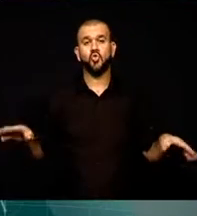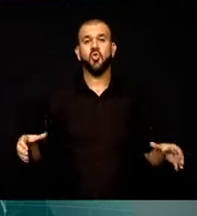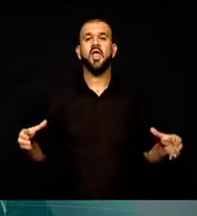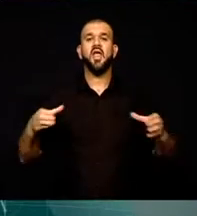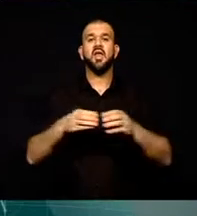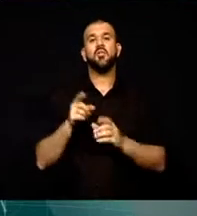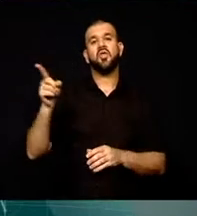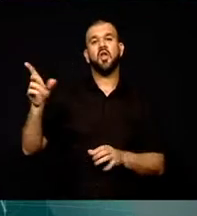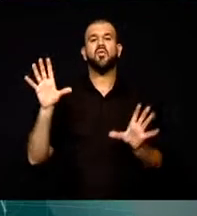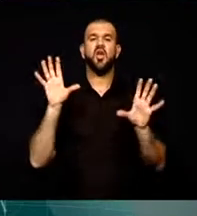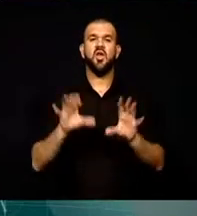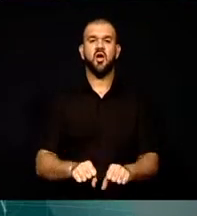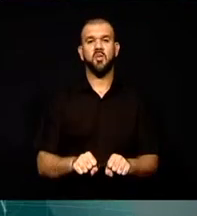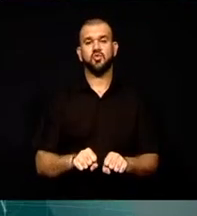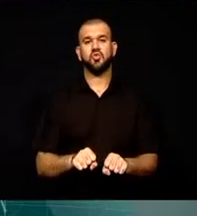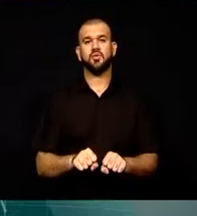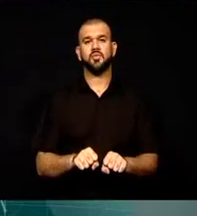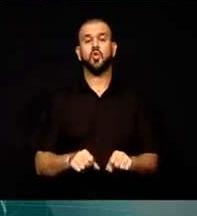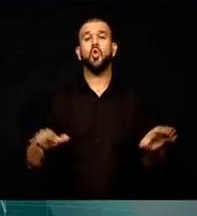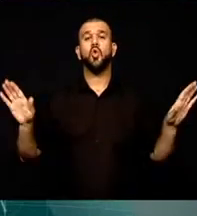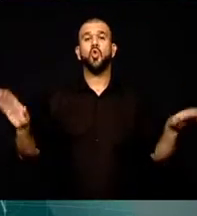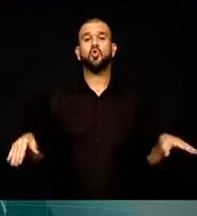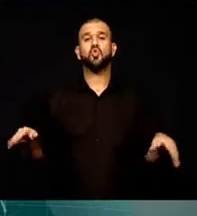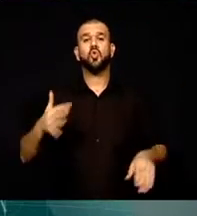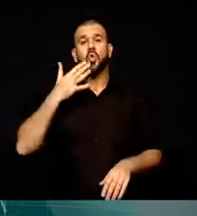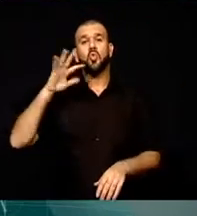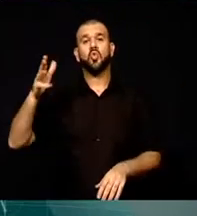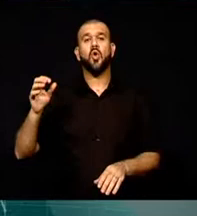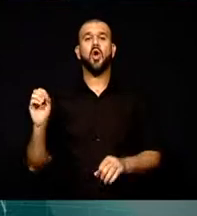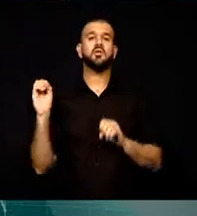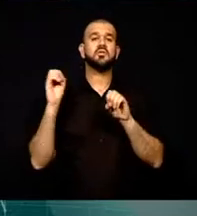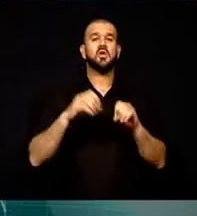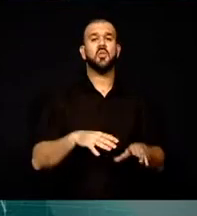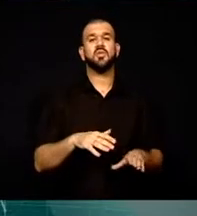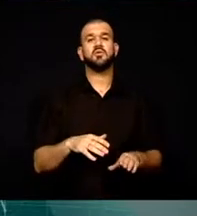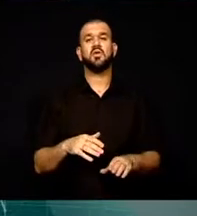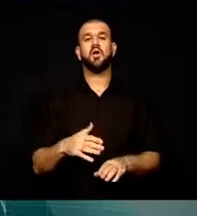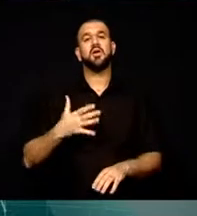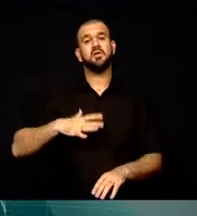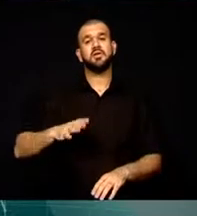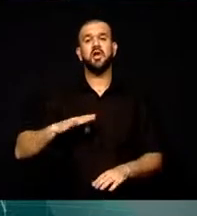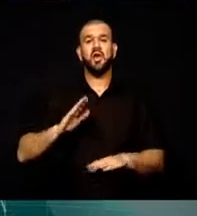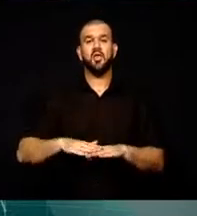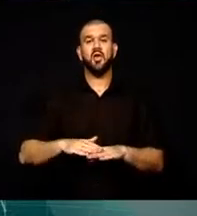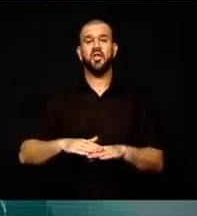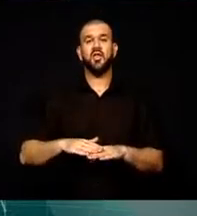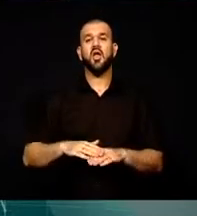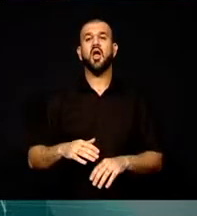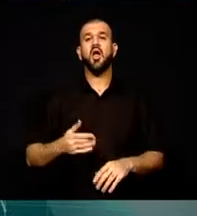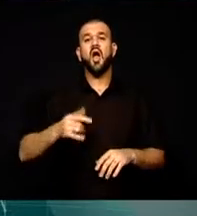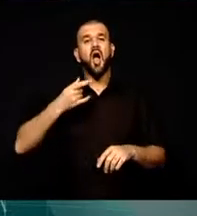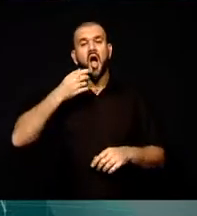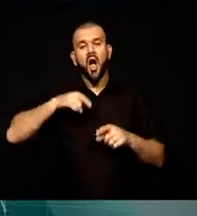yakalanmıştı. Kuşun doğaya salınmasını talep eden hayvan halkları savunucuları